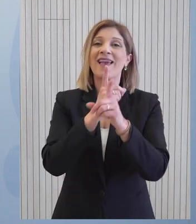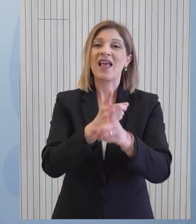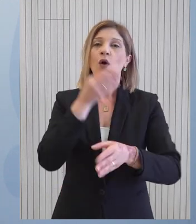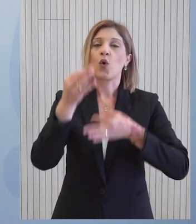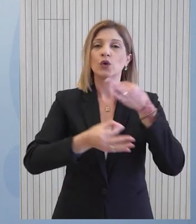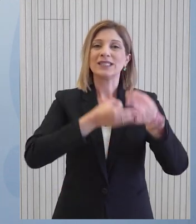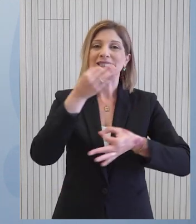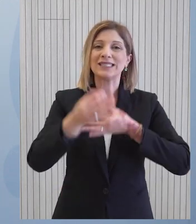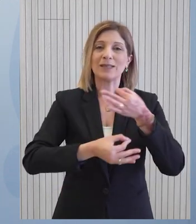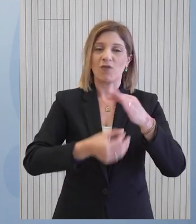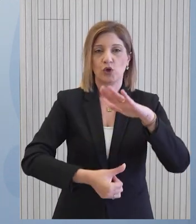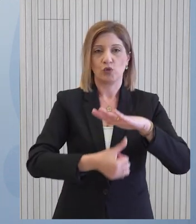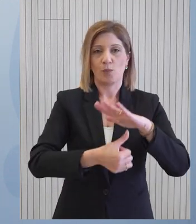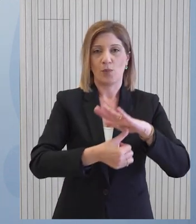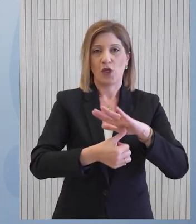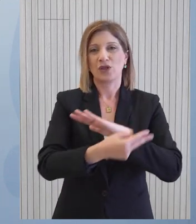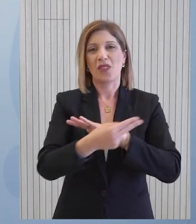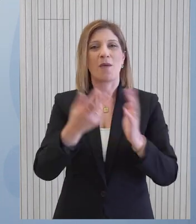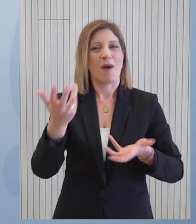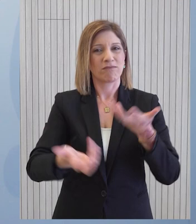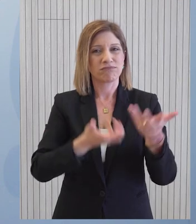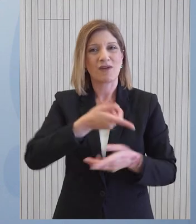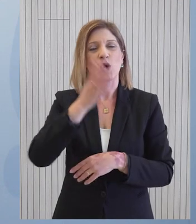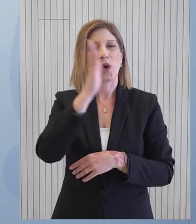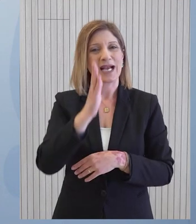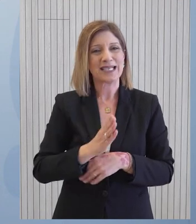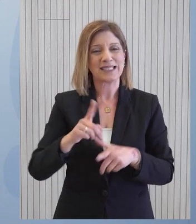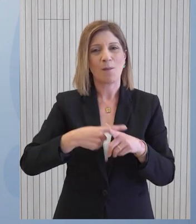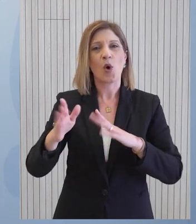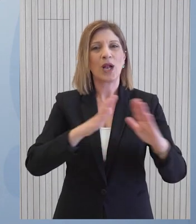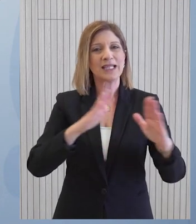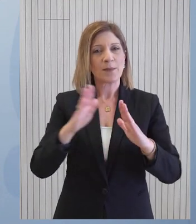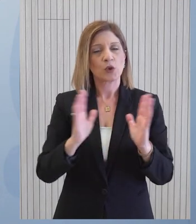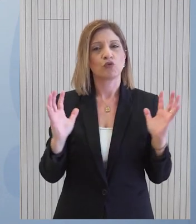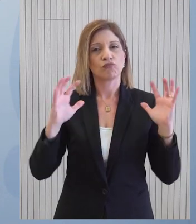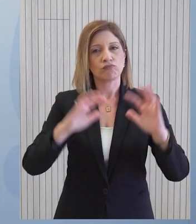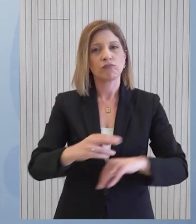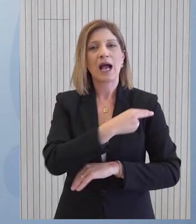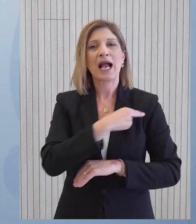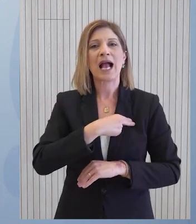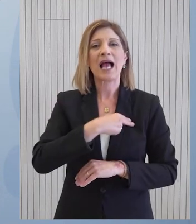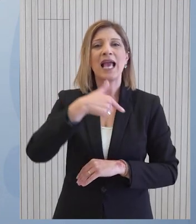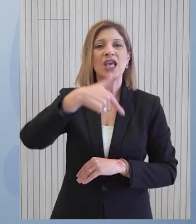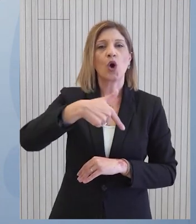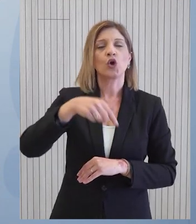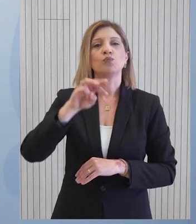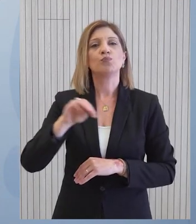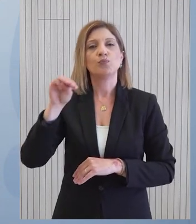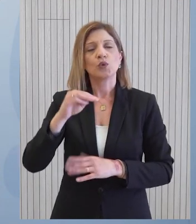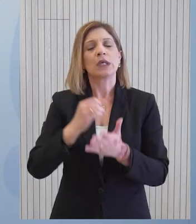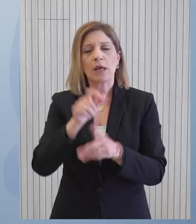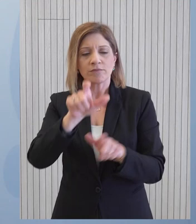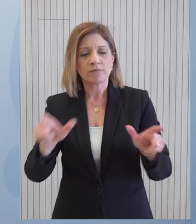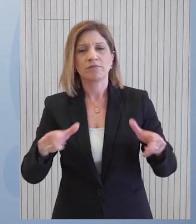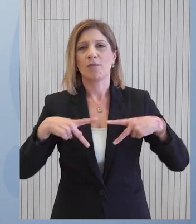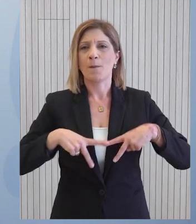Σύμβουλου του Πρόεδρου της Δημοκρατίας για θέματα διαχείρισης κρίσεων και πολιτικής προστασίας, καθηγητή Γεώργιου Μπούστρα και υπηρεσιακών των